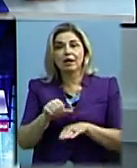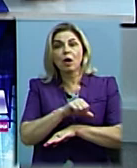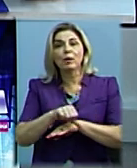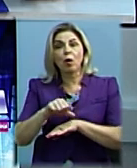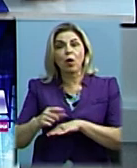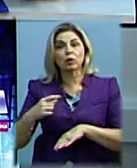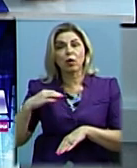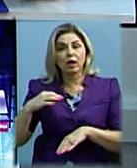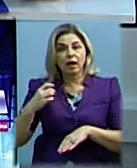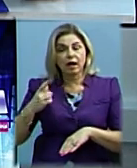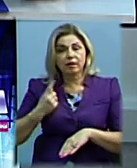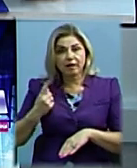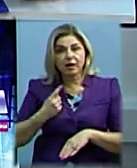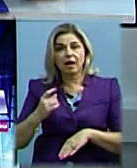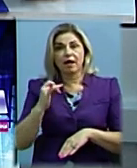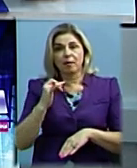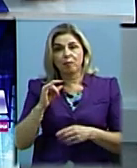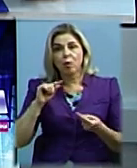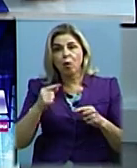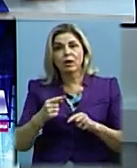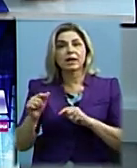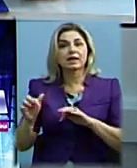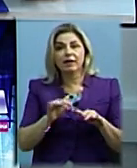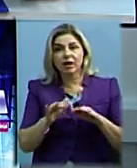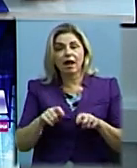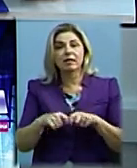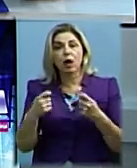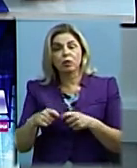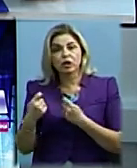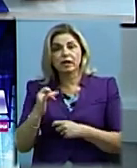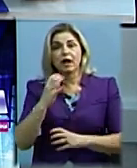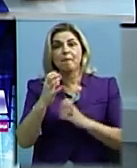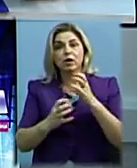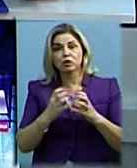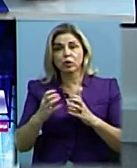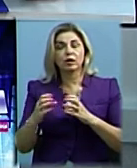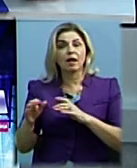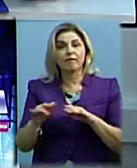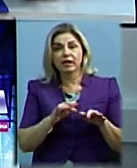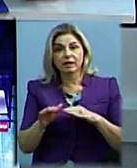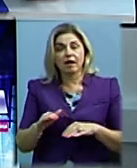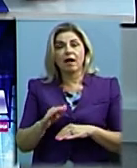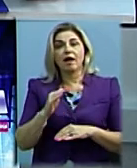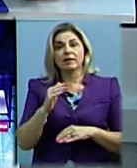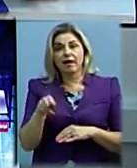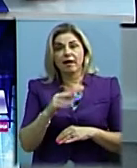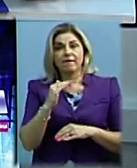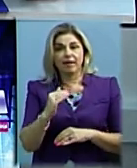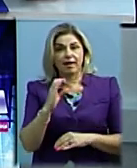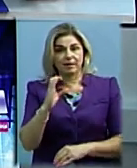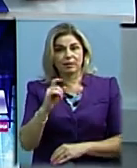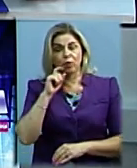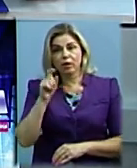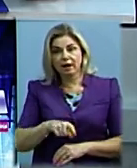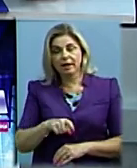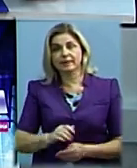працівниками Департаменту організації протидії митними правопорушеннями та міжнародної взаємодії ДФСЄ України, а також Миколаївської